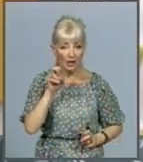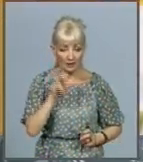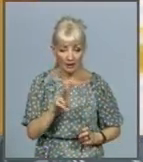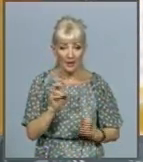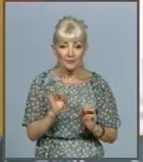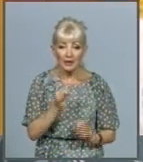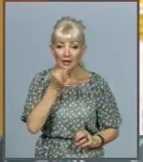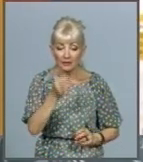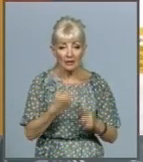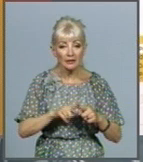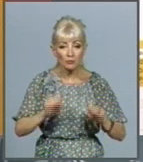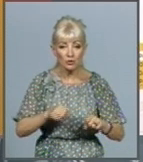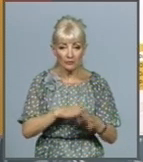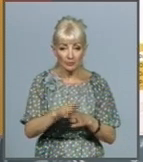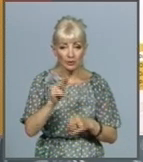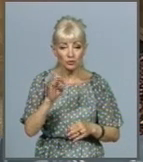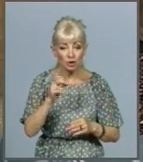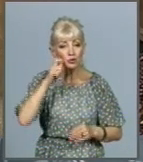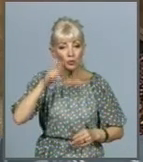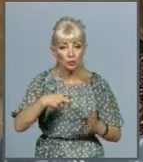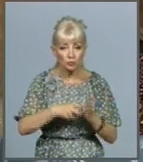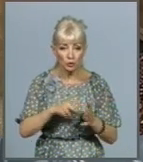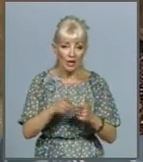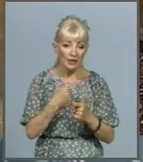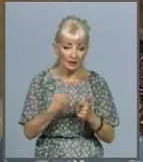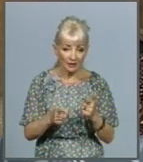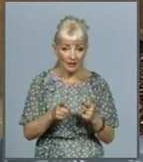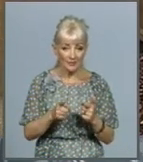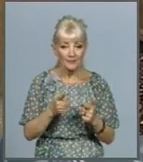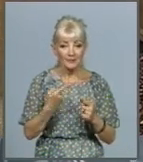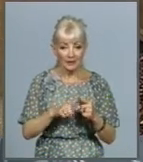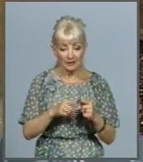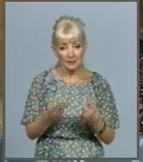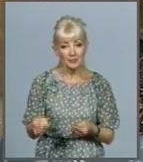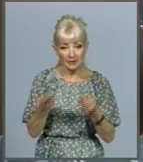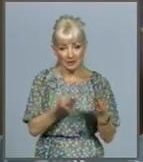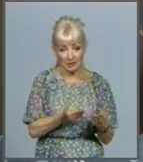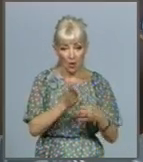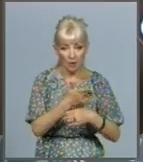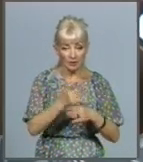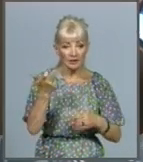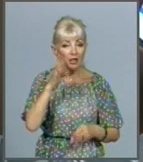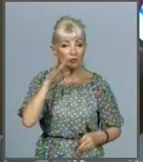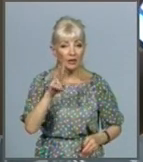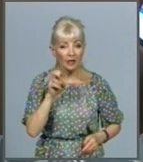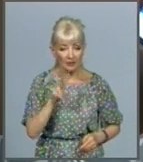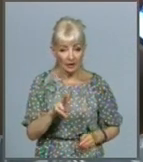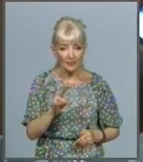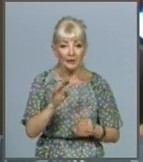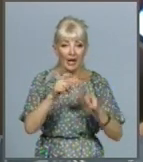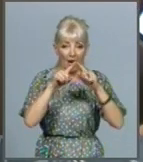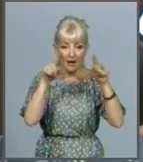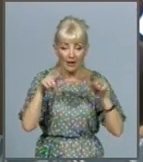зробити через Укрпошту або безпосередньо віднести до відділу Харківводоканалу. Крім того, в пам'ятці зазначені номери телефонів